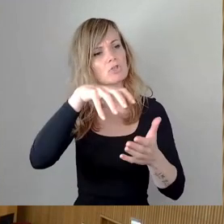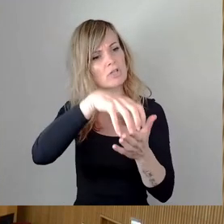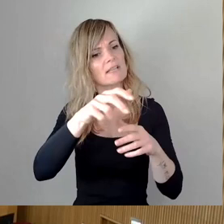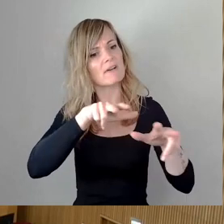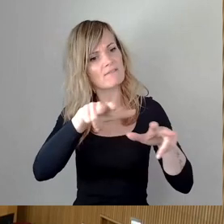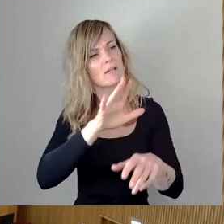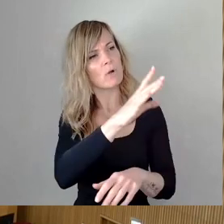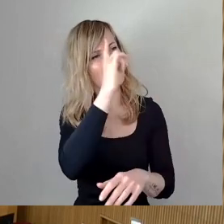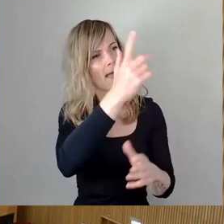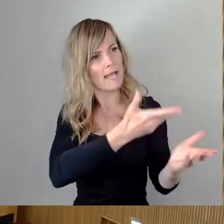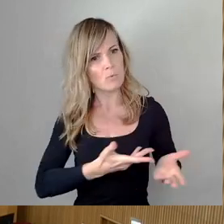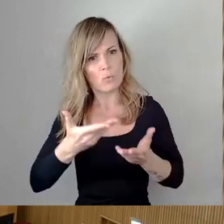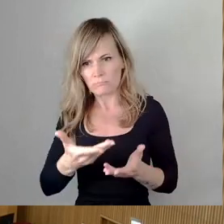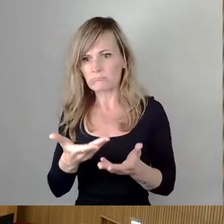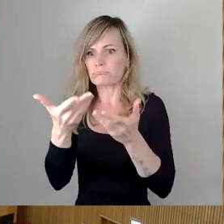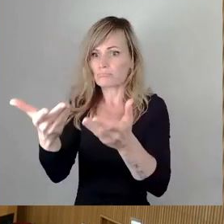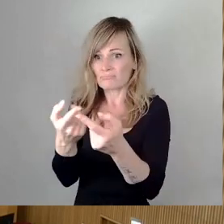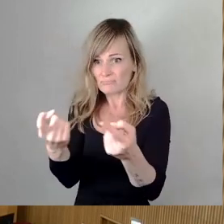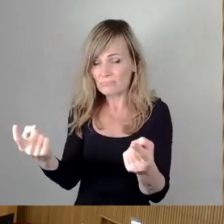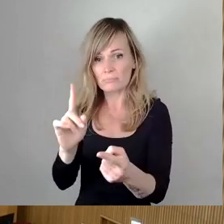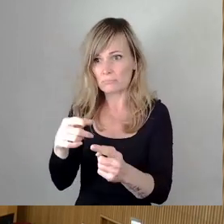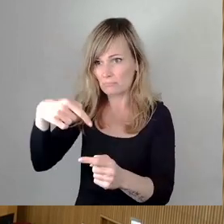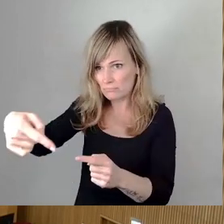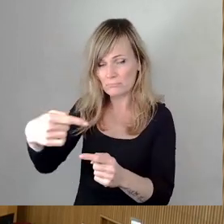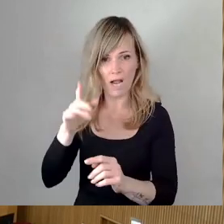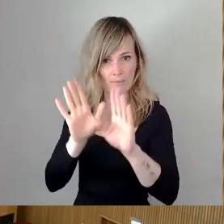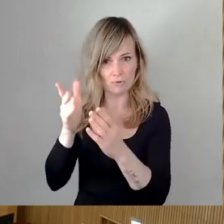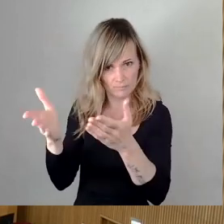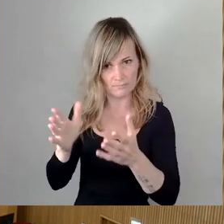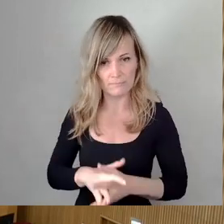setzen, der diesen Antrag, den wir gerade behandeln, betrifft.